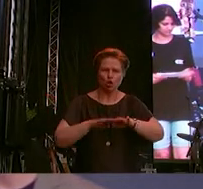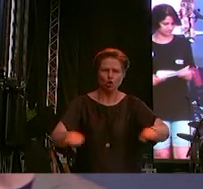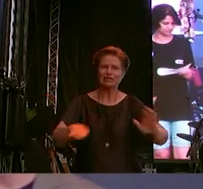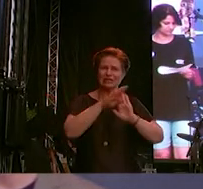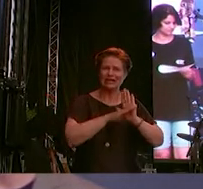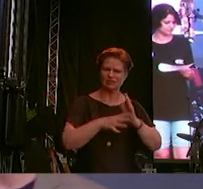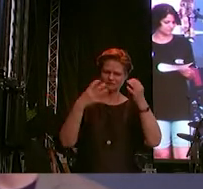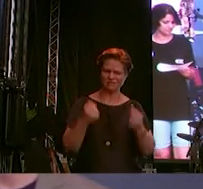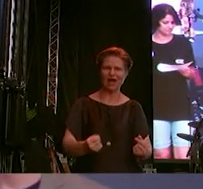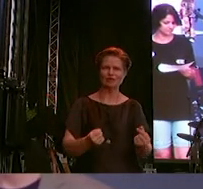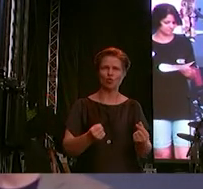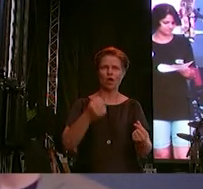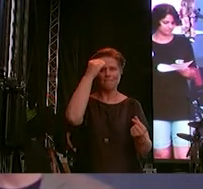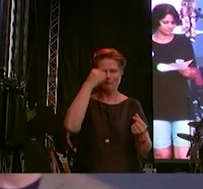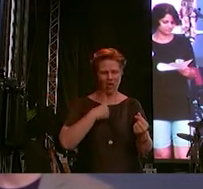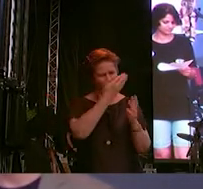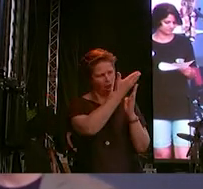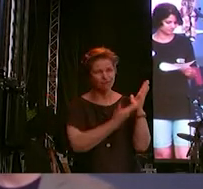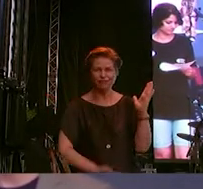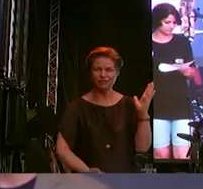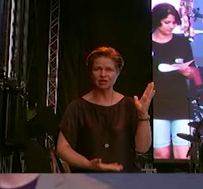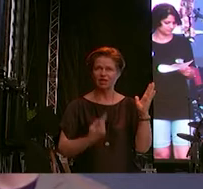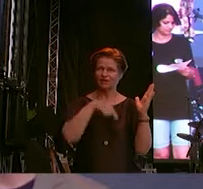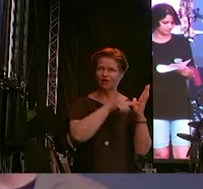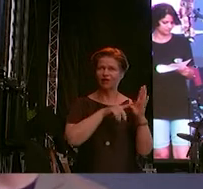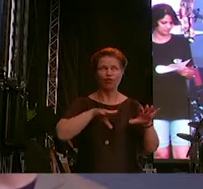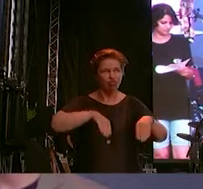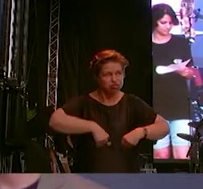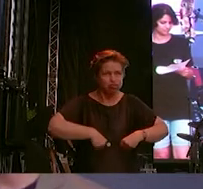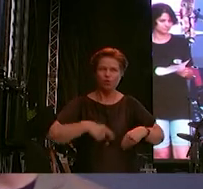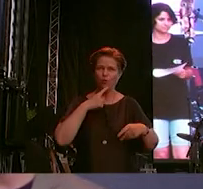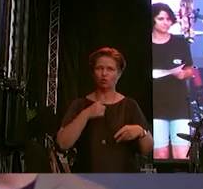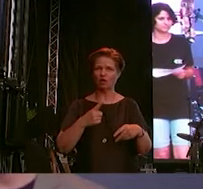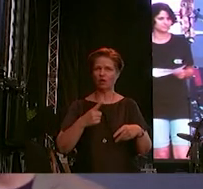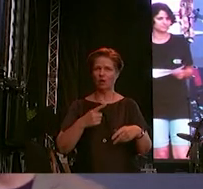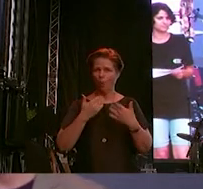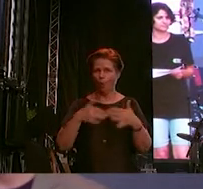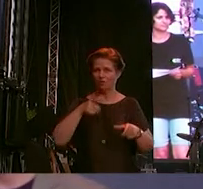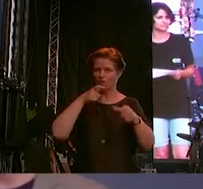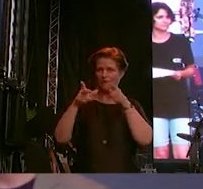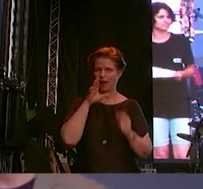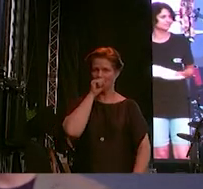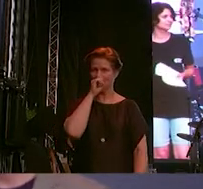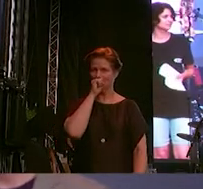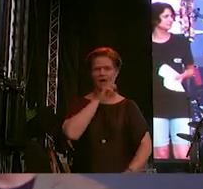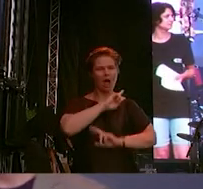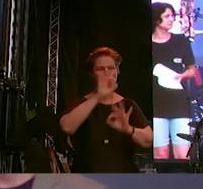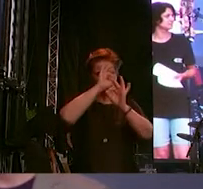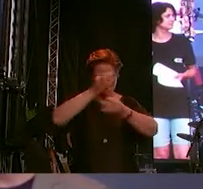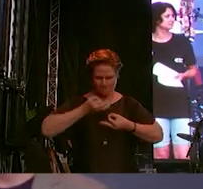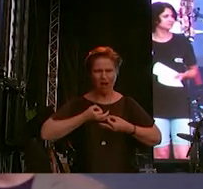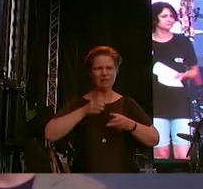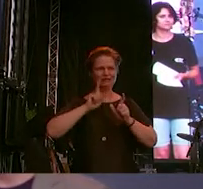unserer Verfassung geschützten Merkmale hinnehmen oder unkommentiert lassen. Und das bezieht sich auch auf die eigenen zu reflektierenden